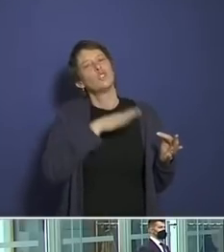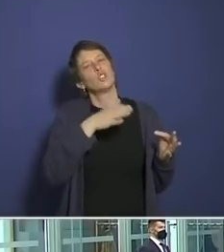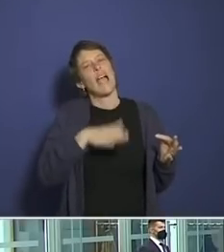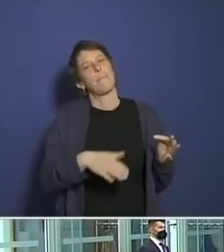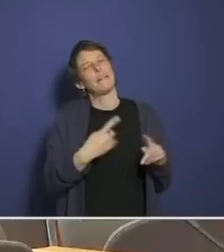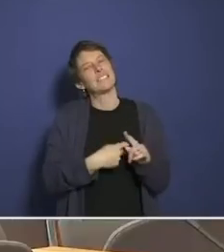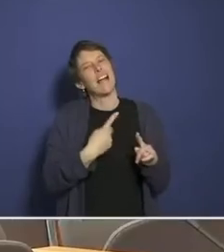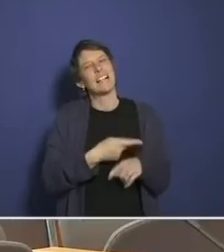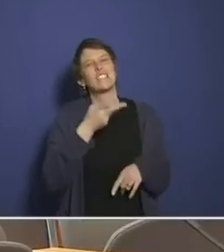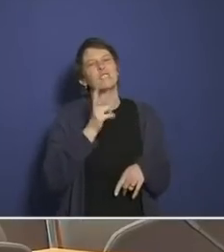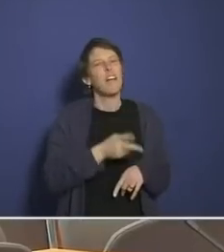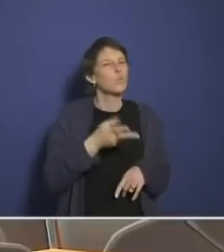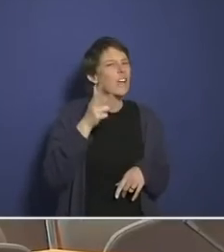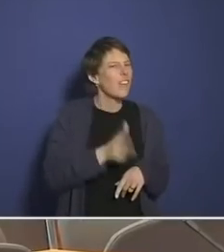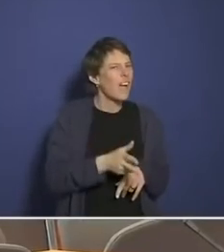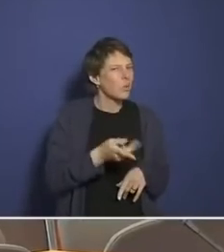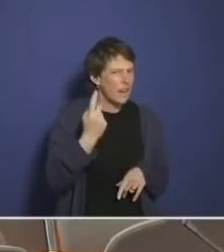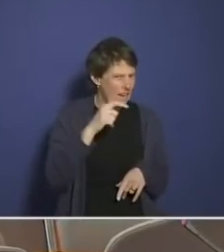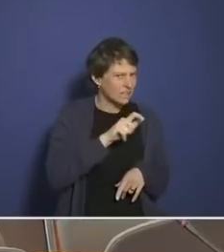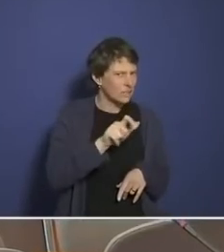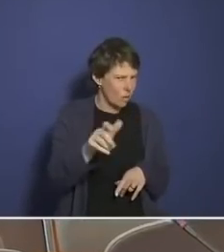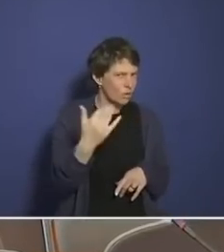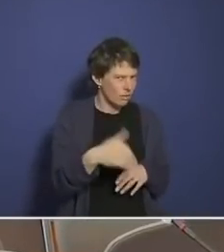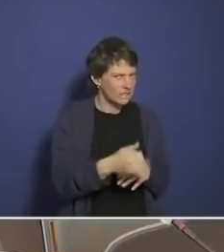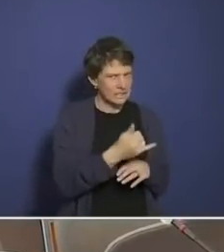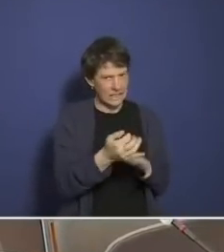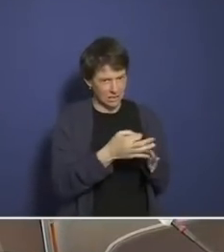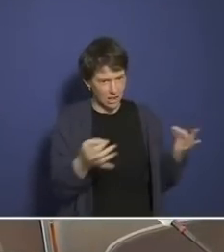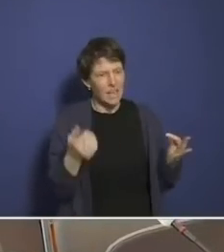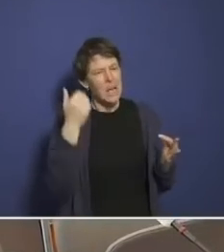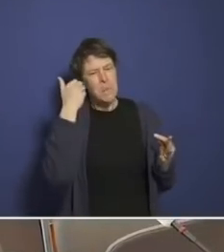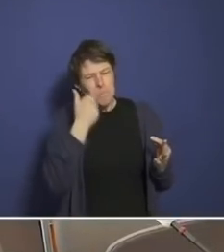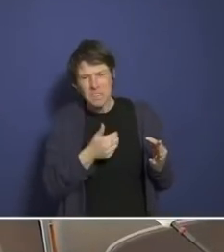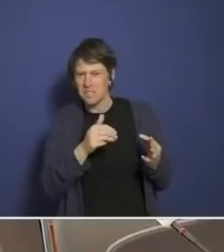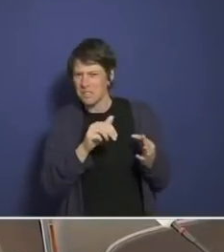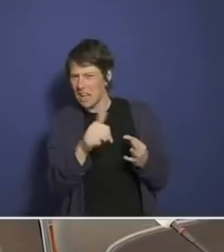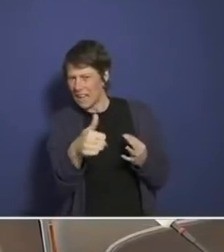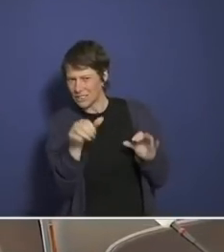Zwei bis dreihundert haben wir jetzt in den letzten Wochen gehabt. Können Sie das mal einordnen auch?